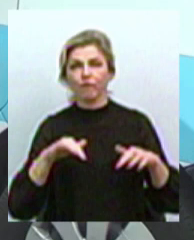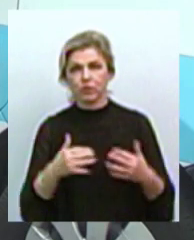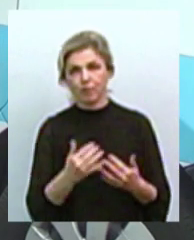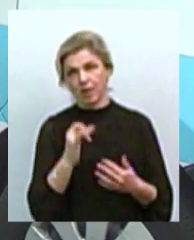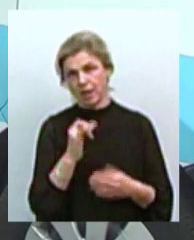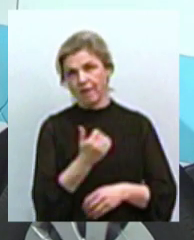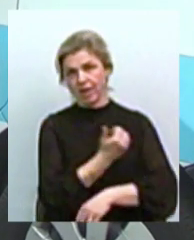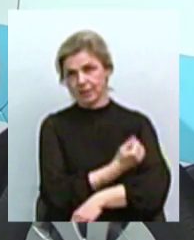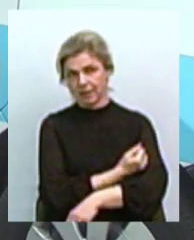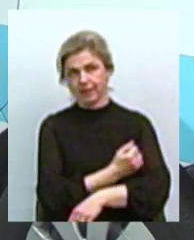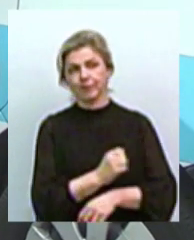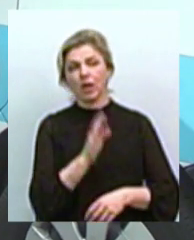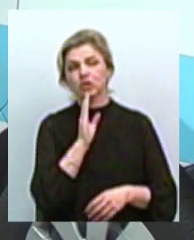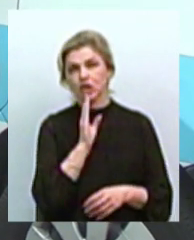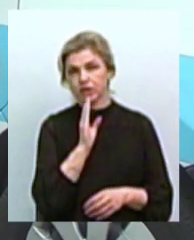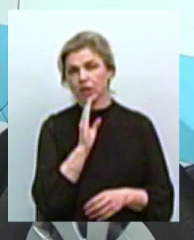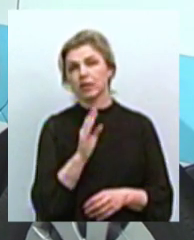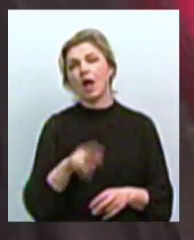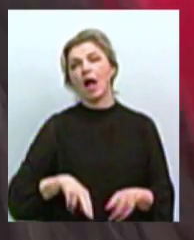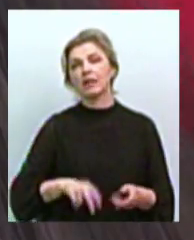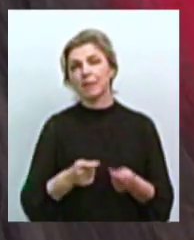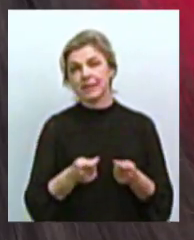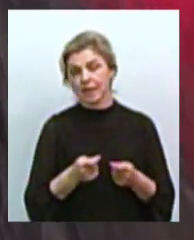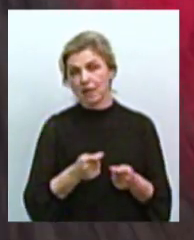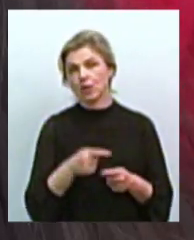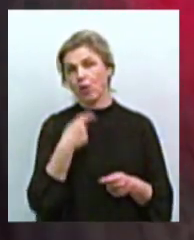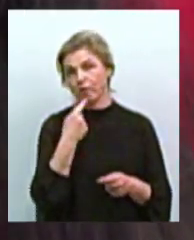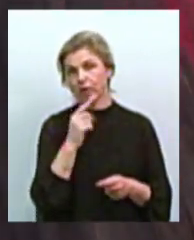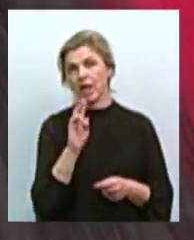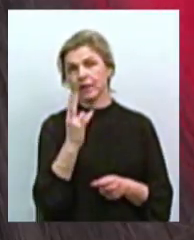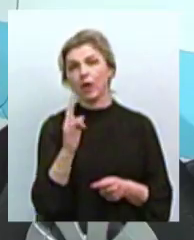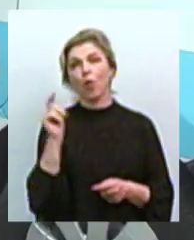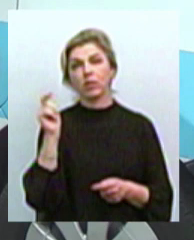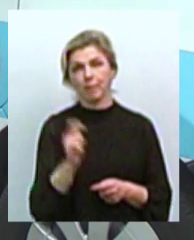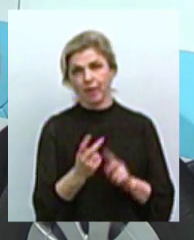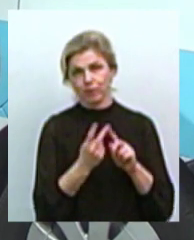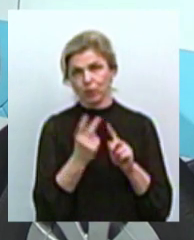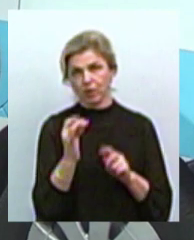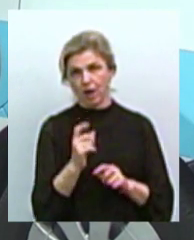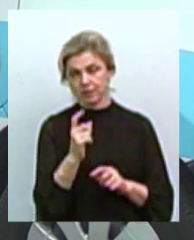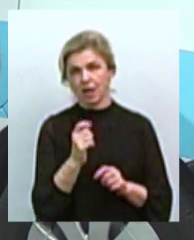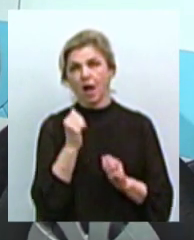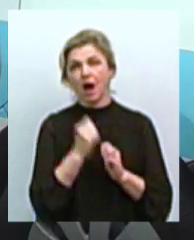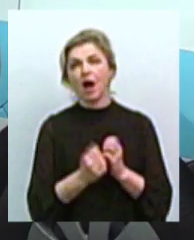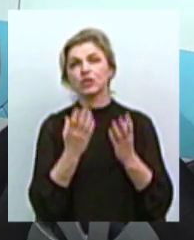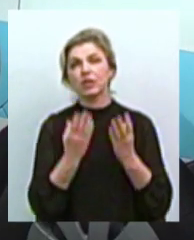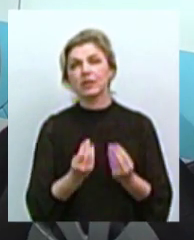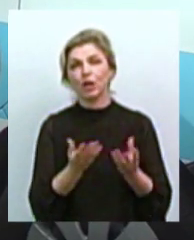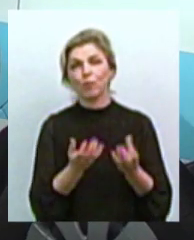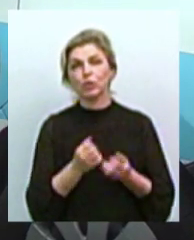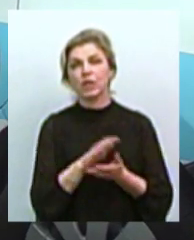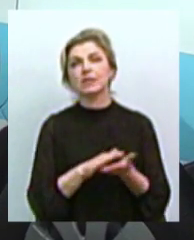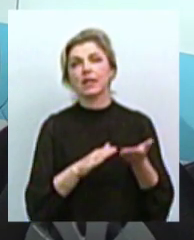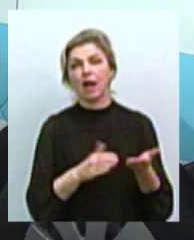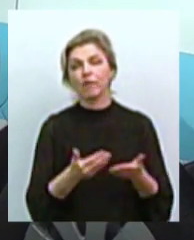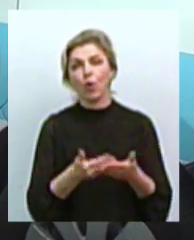Олена Сушко, адміністраторка фонду «Чотирилапи» говорить, до Миколаєва приїхали вдруге. Ми щодня отримуємо заявки від жителів